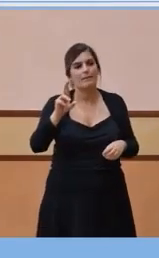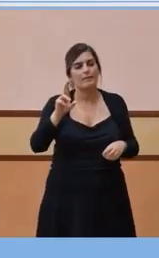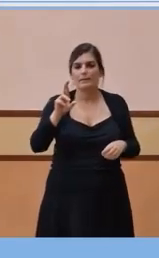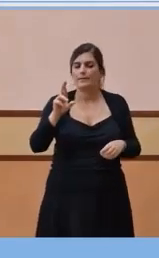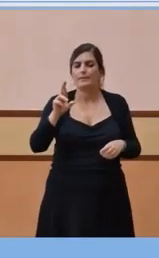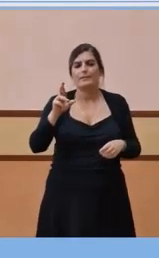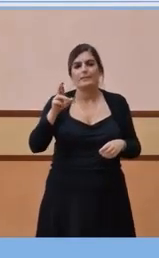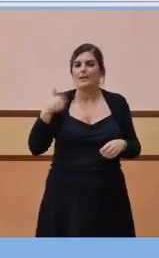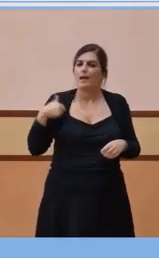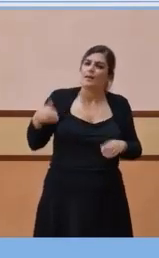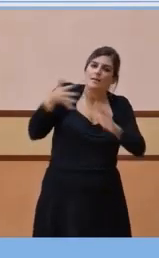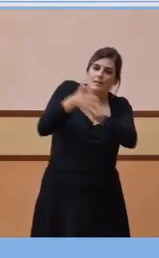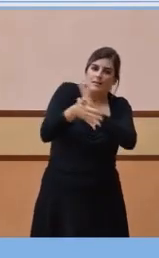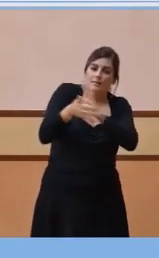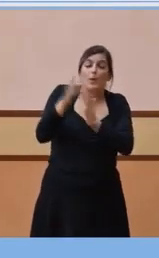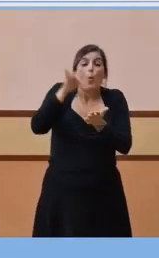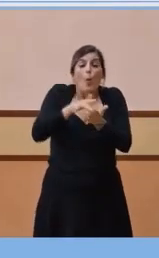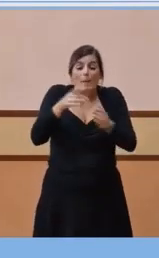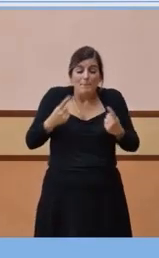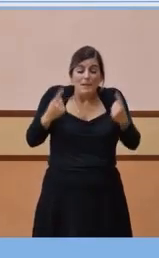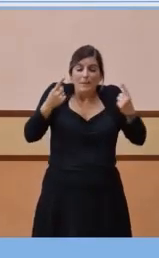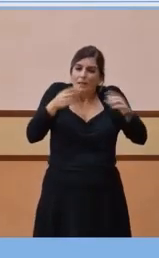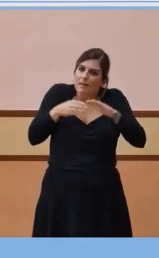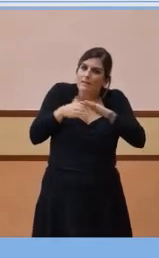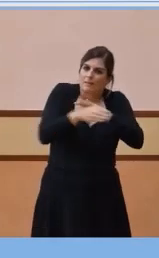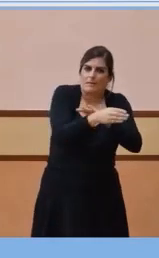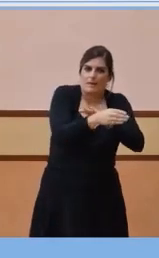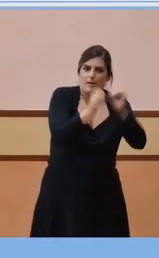quan vam començar a entrar a les residències i a fer PCRs